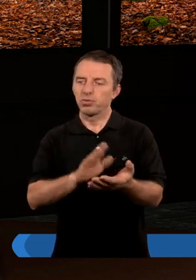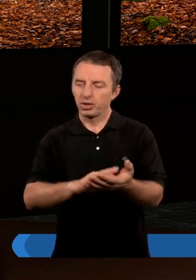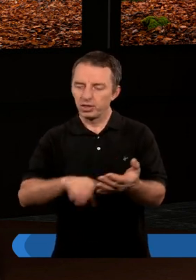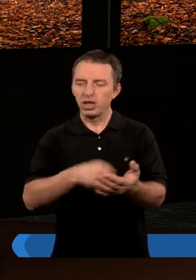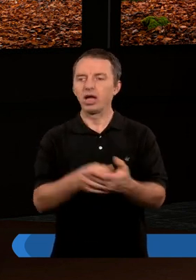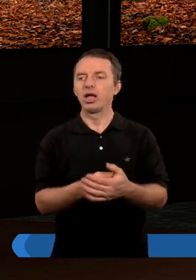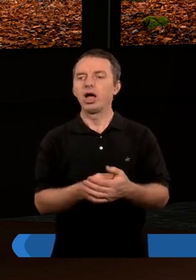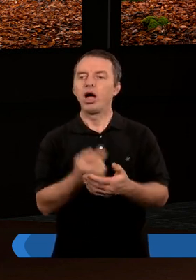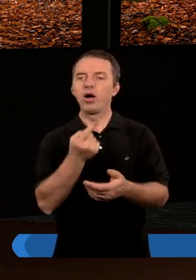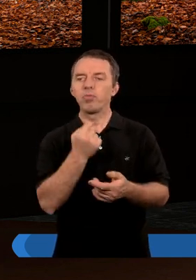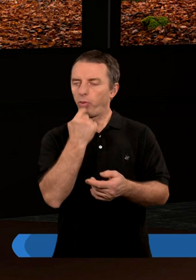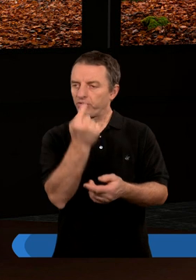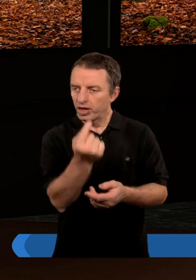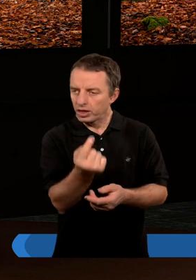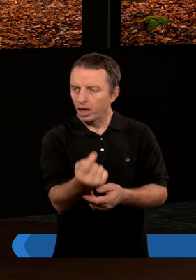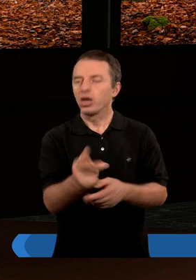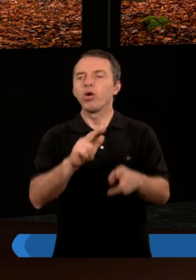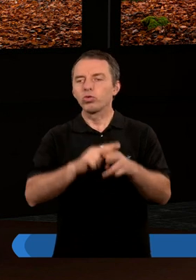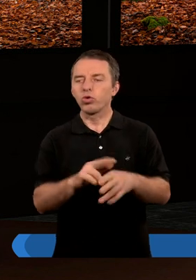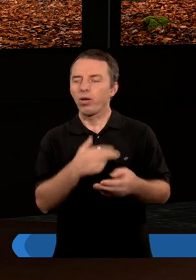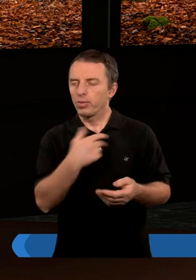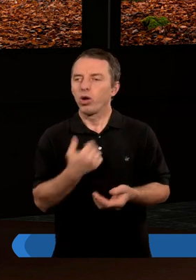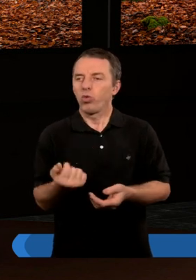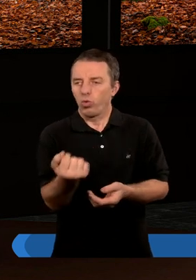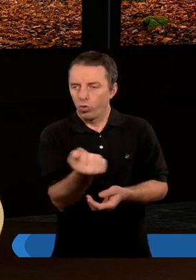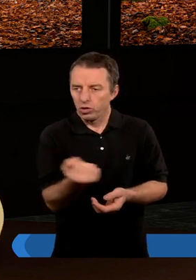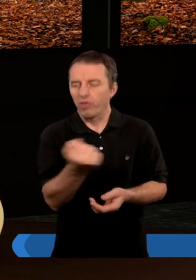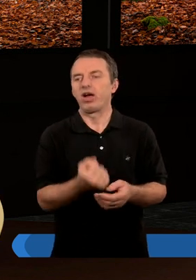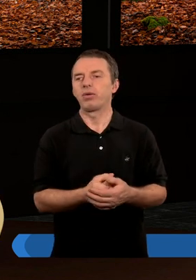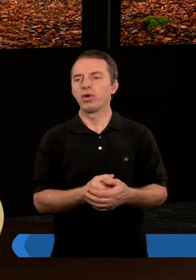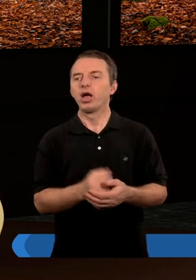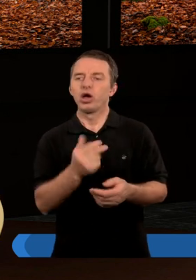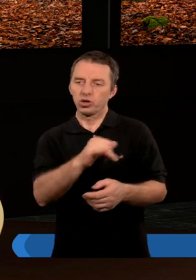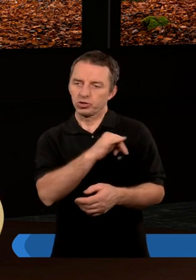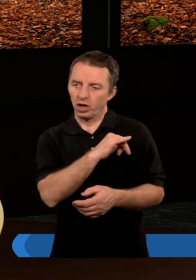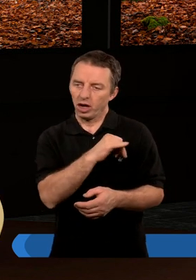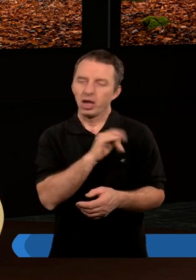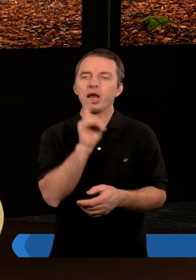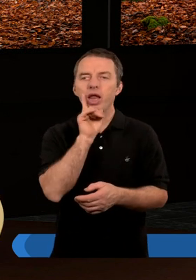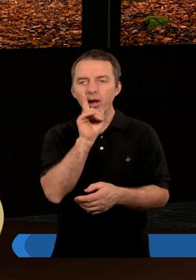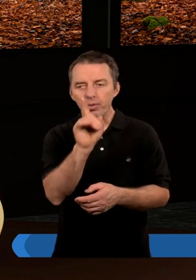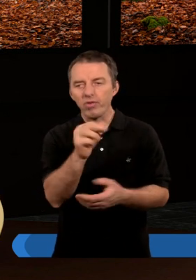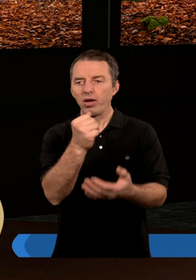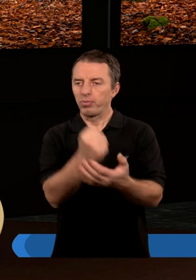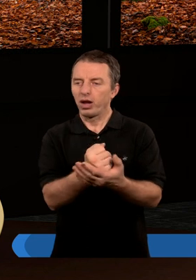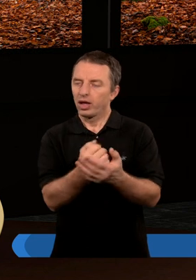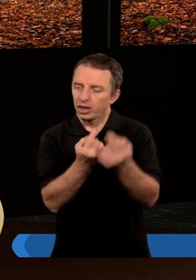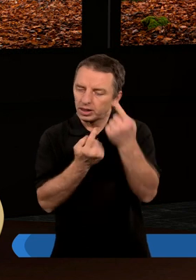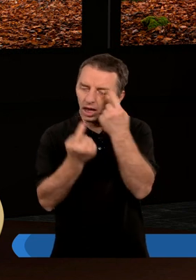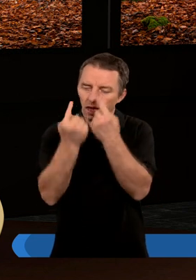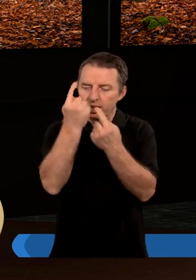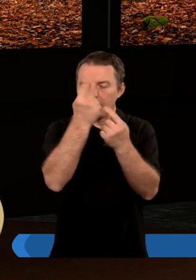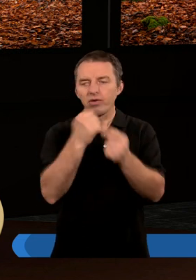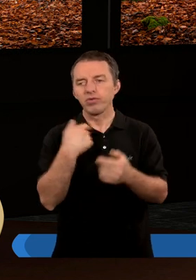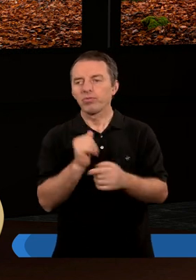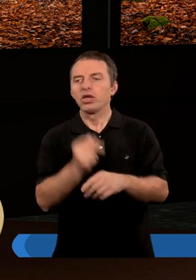biblijna definicja, którą zazwyczaj używamy. Chociaż grzech tak naprawdę, jakby się zastanowić,